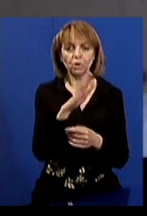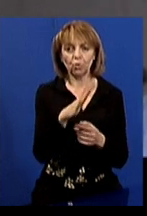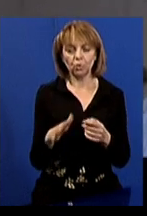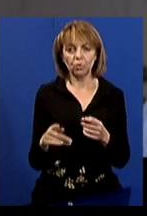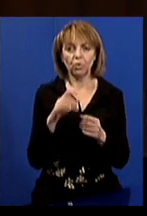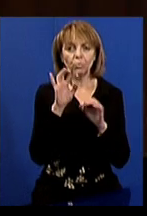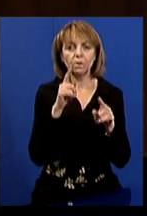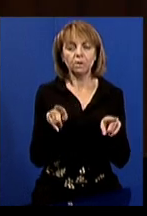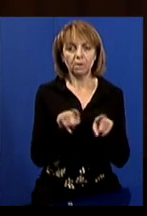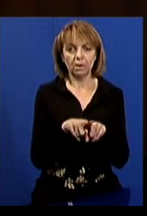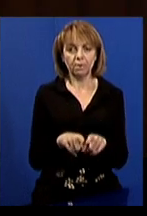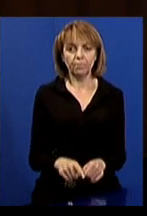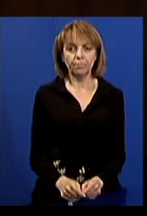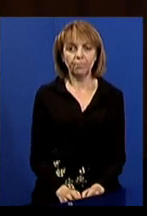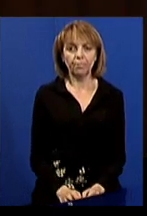пояснює так.